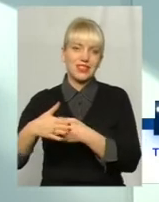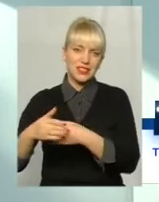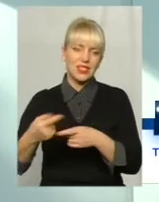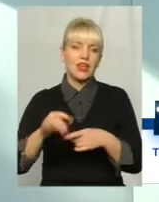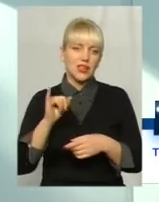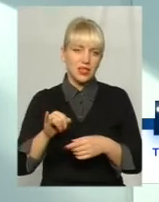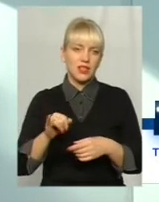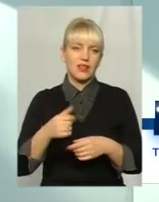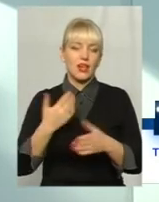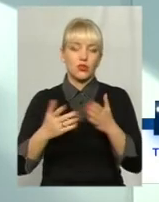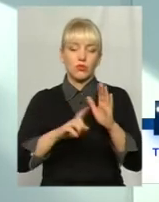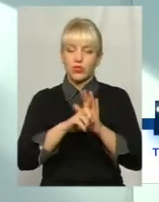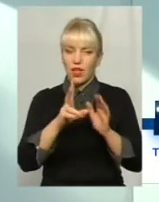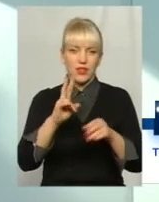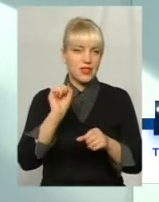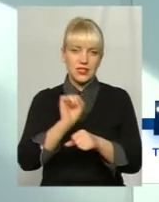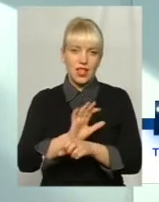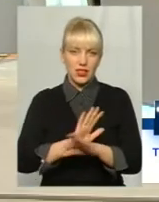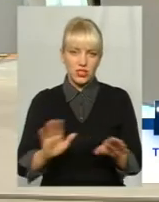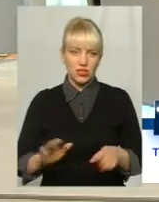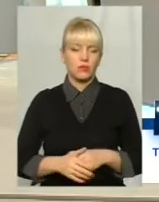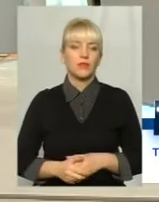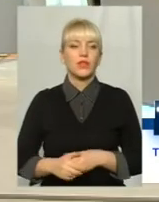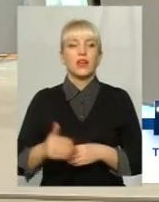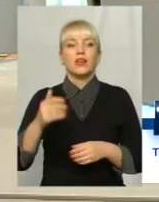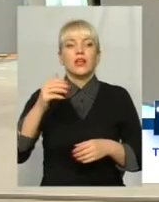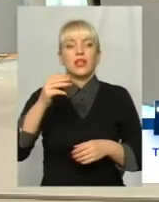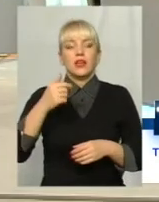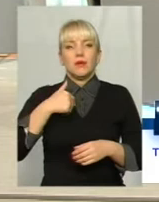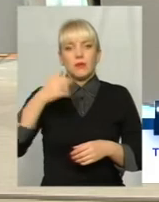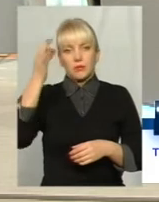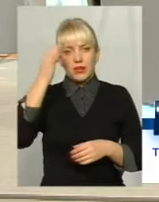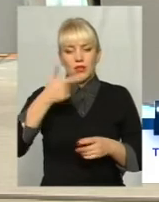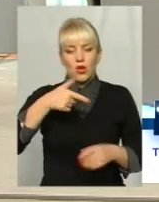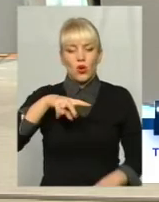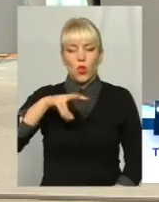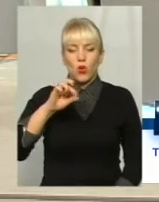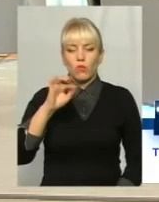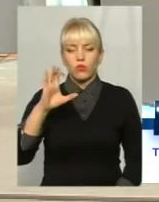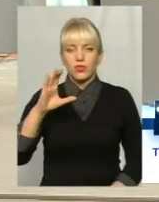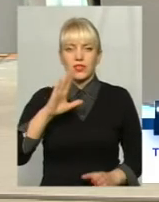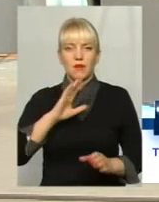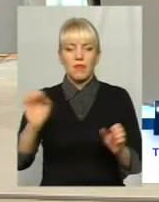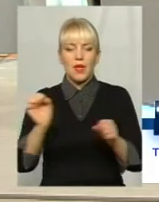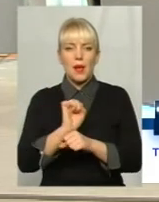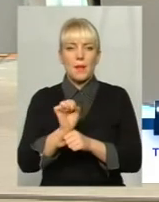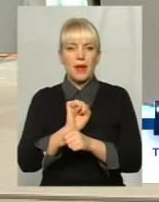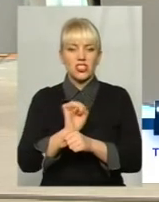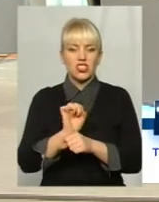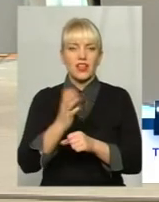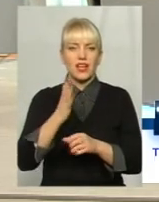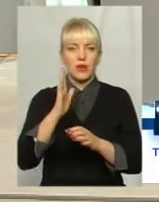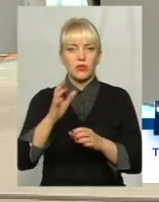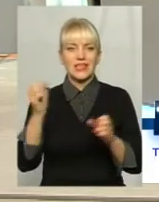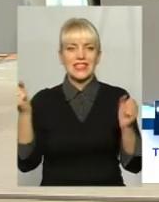півдороги не залишимо. Толій Макарович, ще в мене таке запитання. Ви згадували про ту машину «Глобус», яка взимку буде поливати дороги.